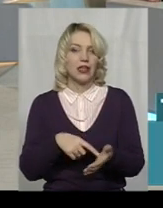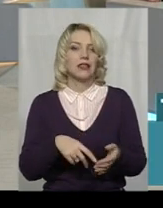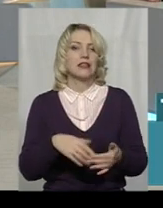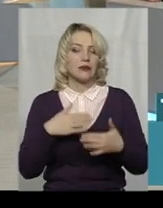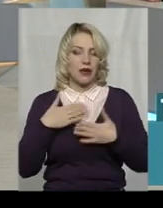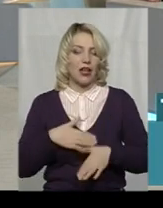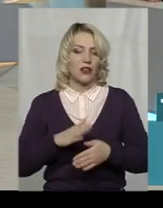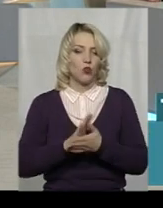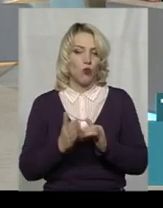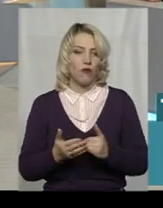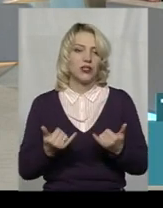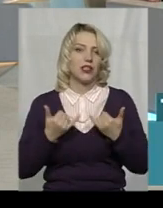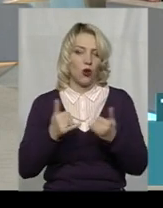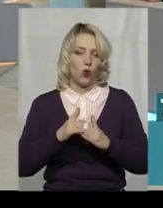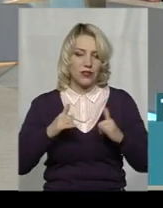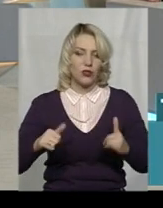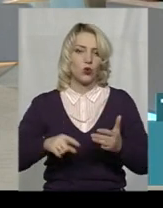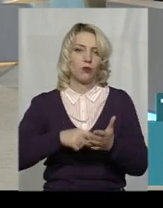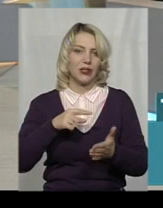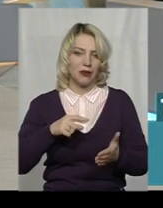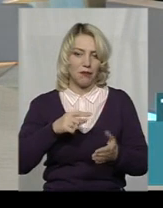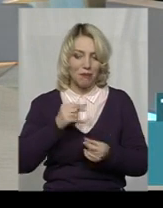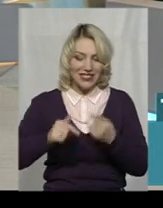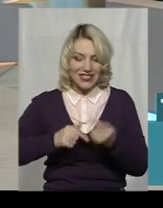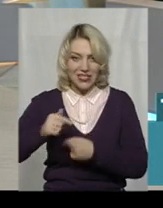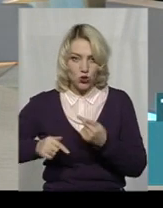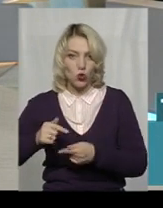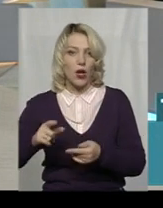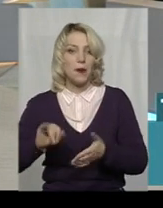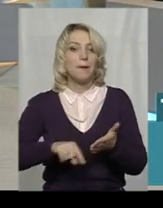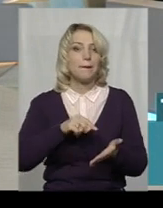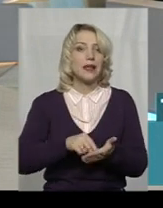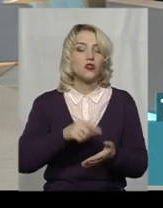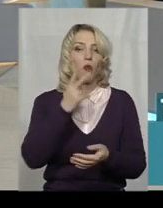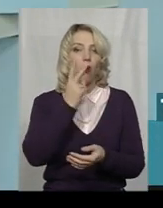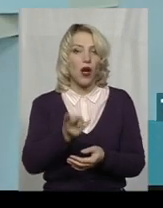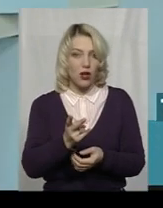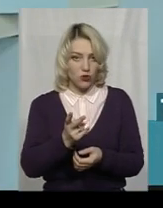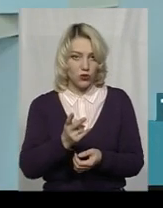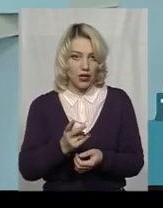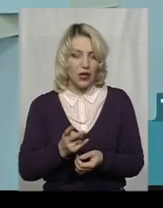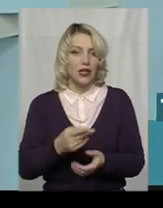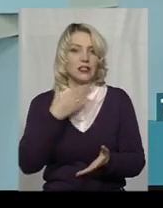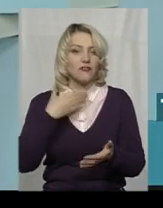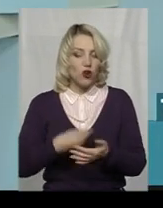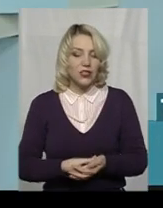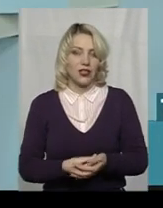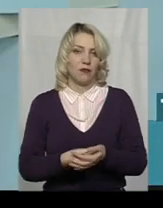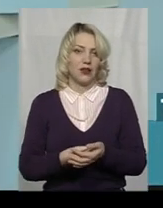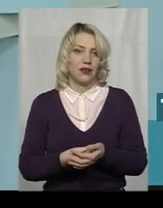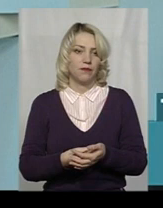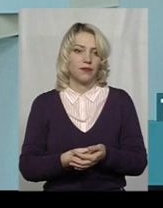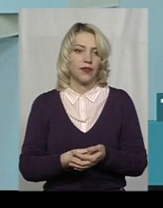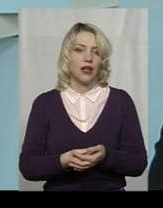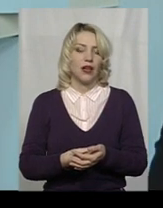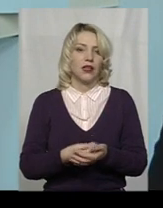умови для розвитку бізнесу. Місто показує, скажімо, своїми заходами і своєю роботою